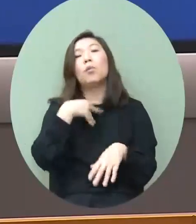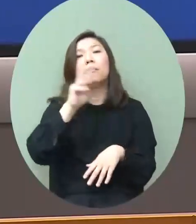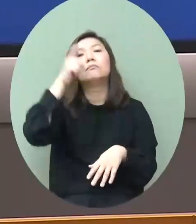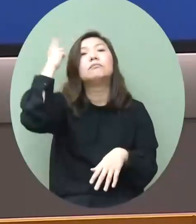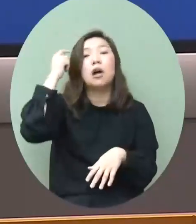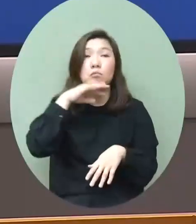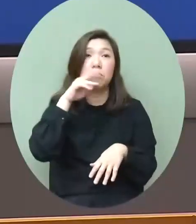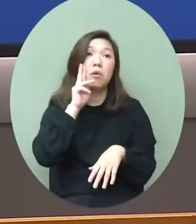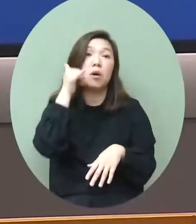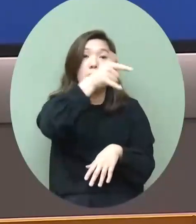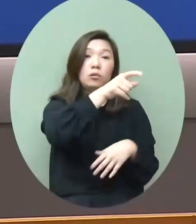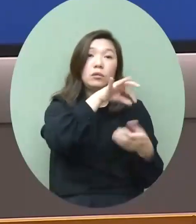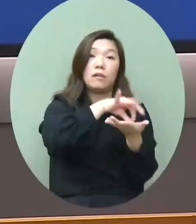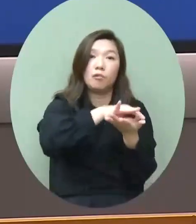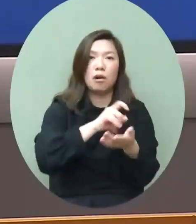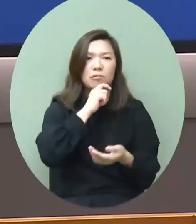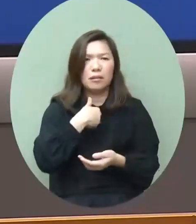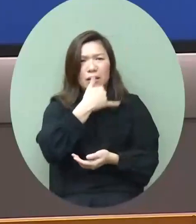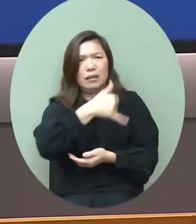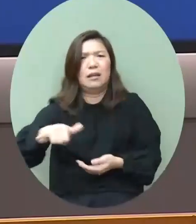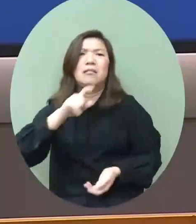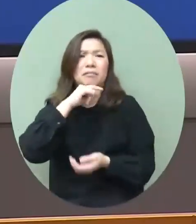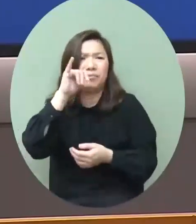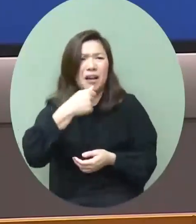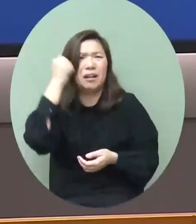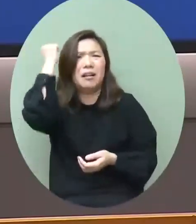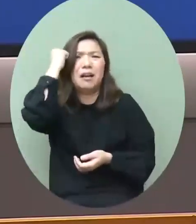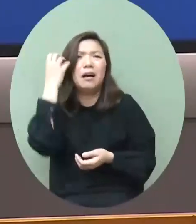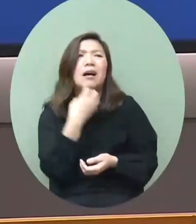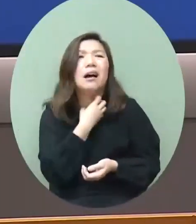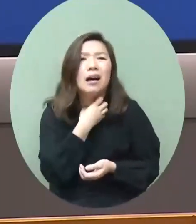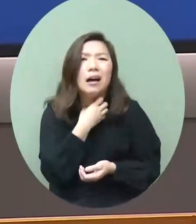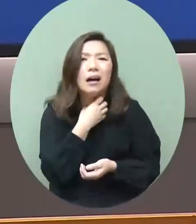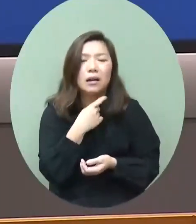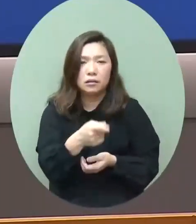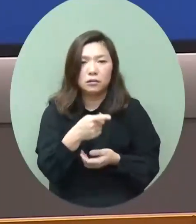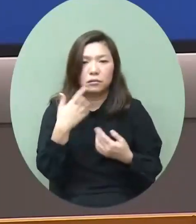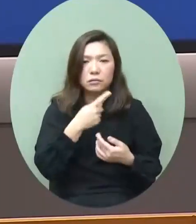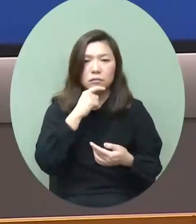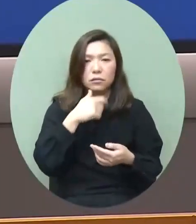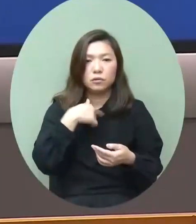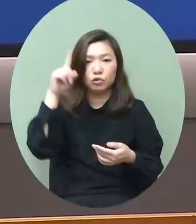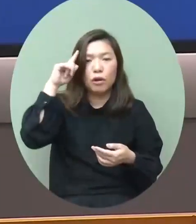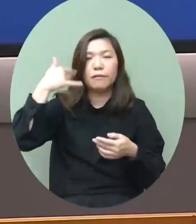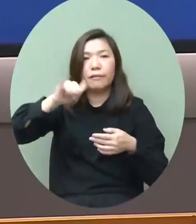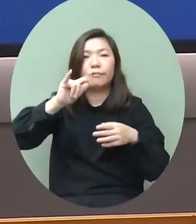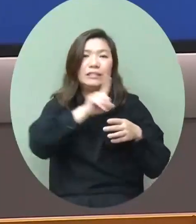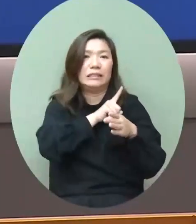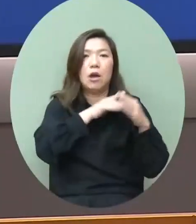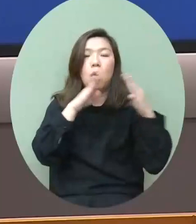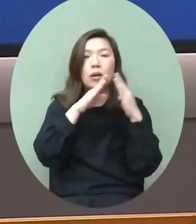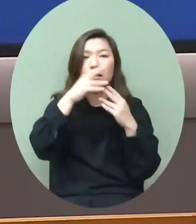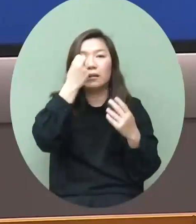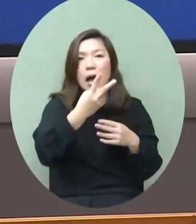一個地方但那個地方令到你離開之後回來很困難令到你上回早家探望一下